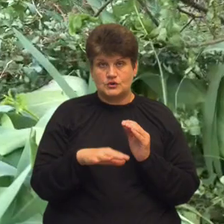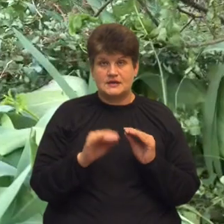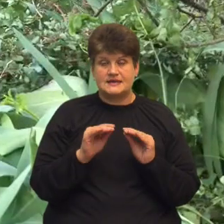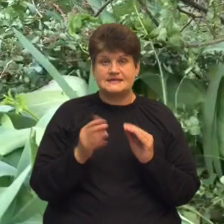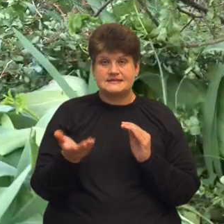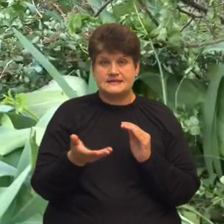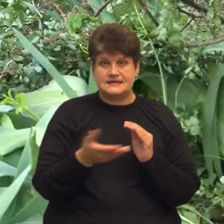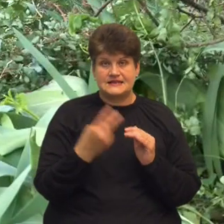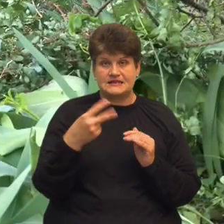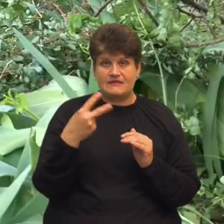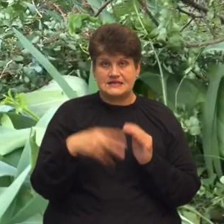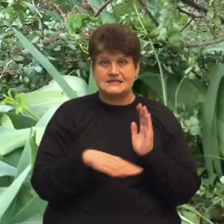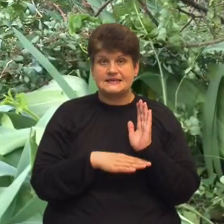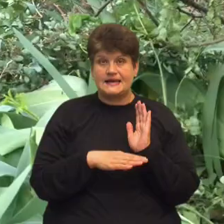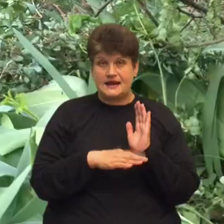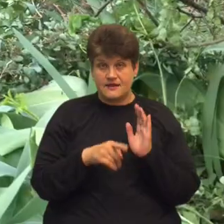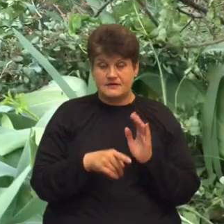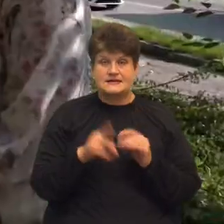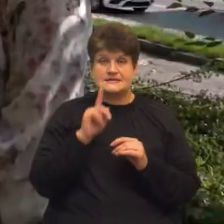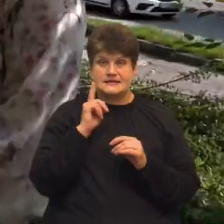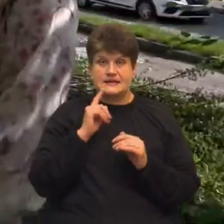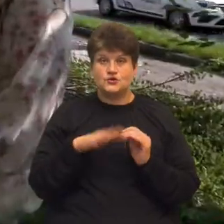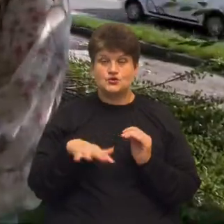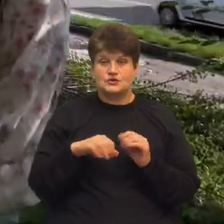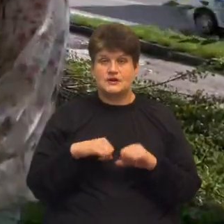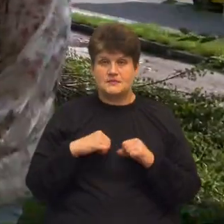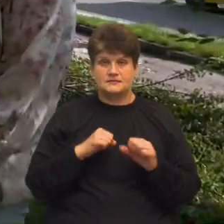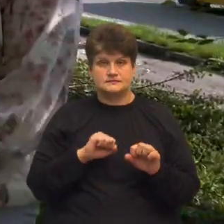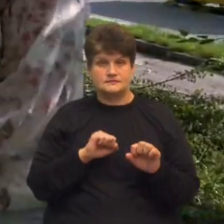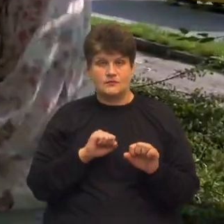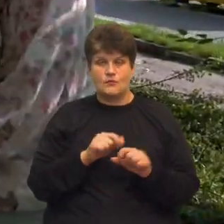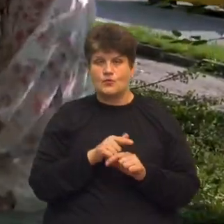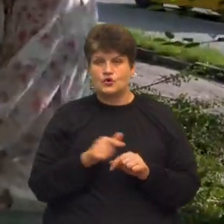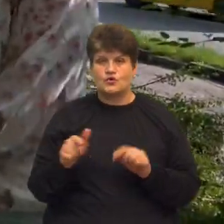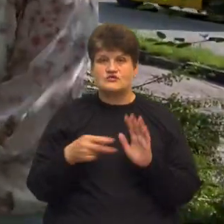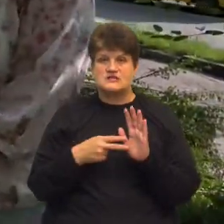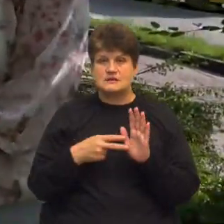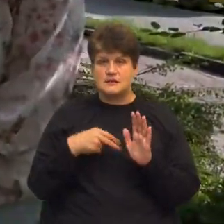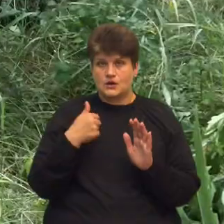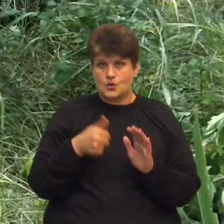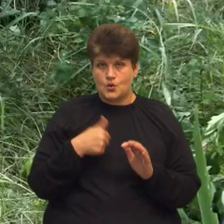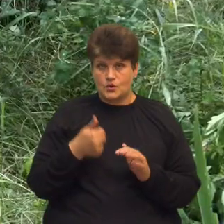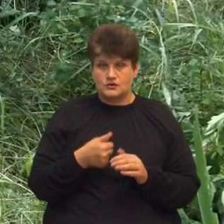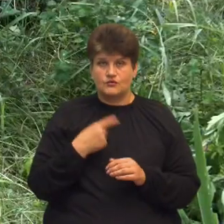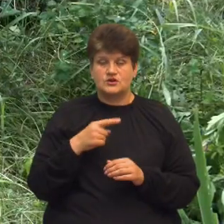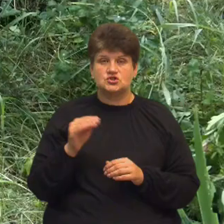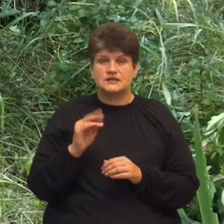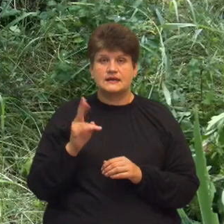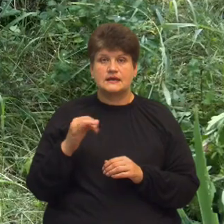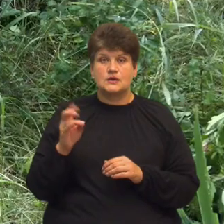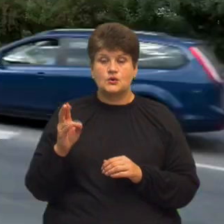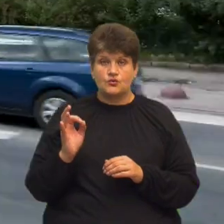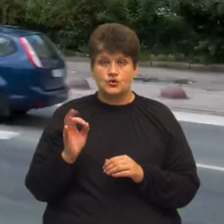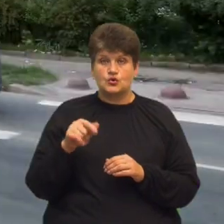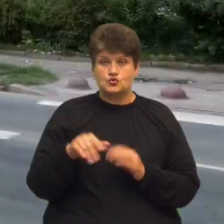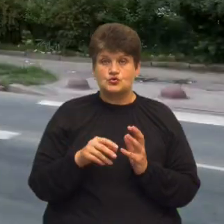мешканці прилеглих будинків. Зелену зону намагаються відстояти впродовж семи років, розповідає Жанна Кійко. За її словами, цю